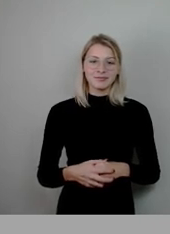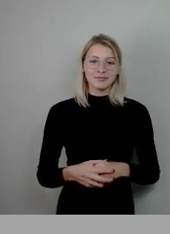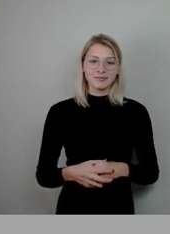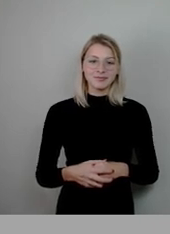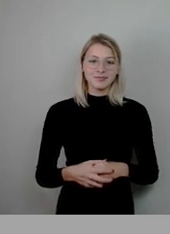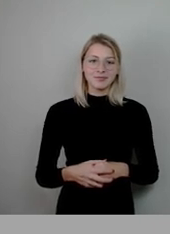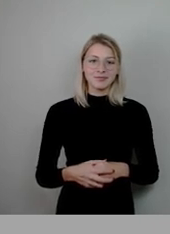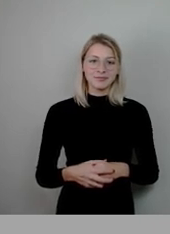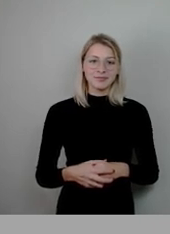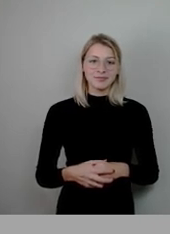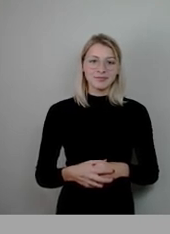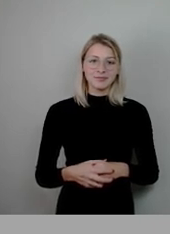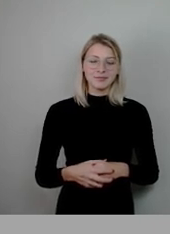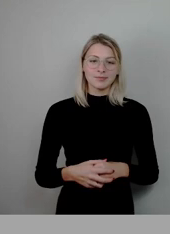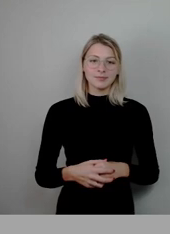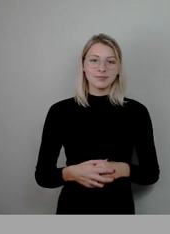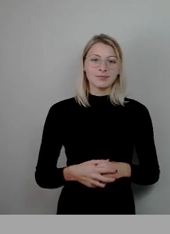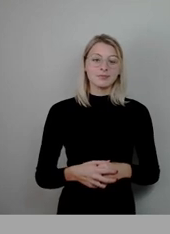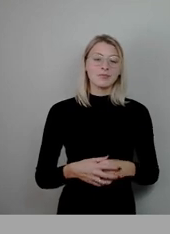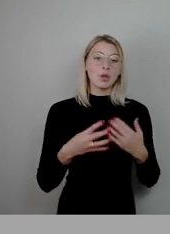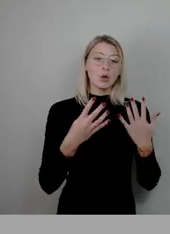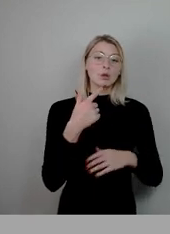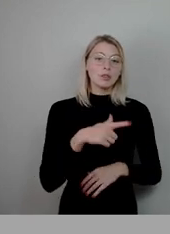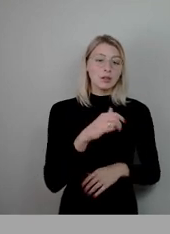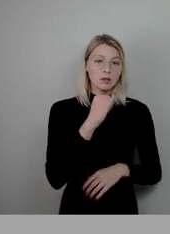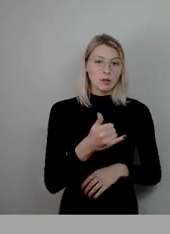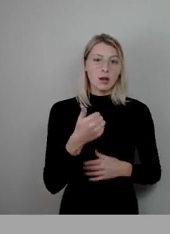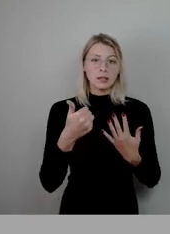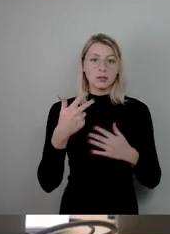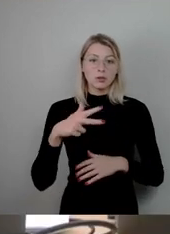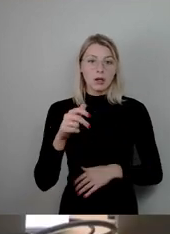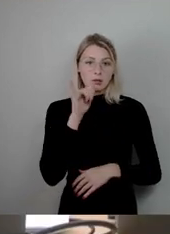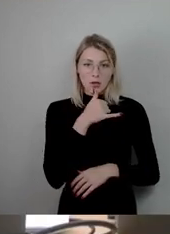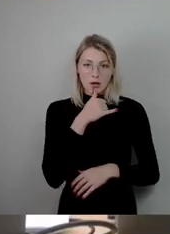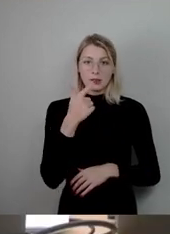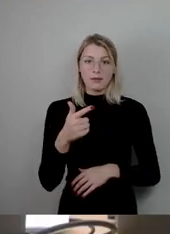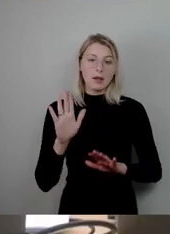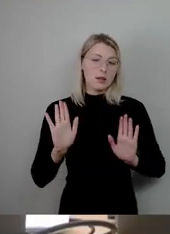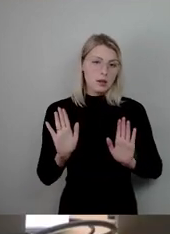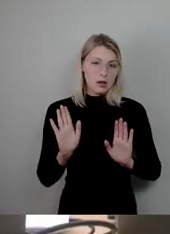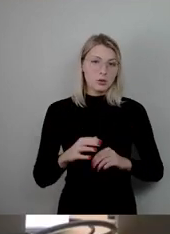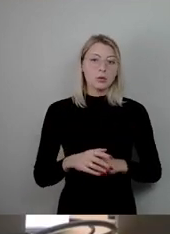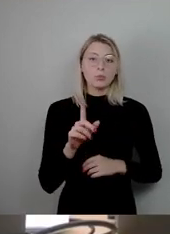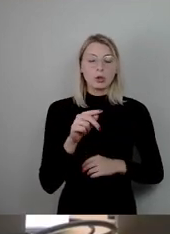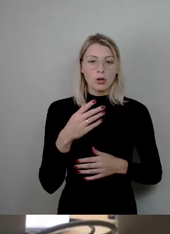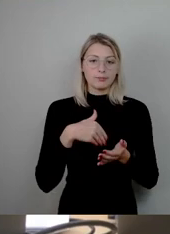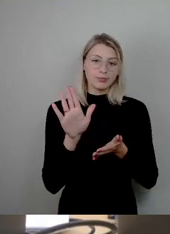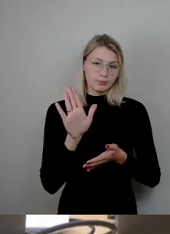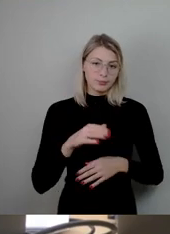Das wäre mit 29, 36, nein, zwei Enthaltungen abgelehnt